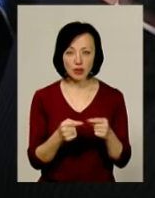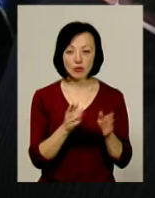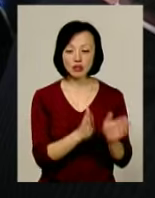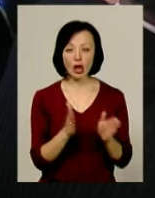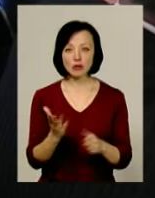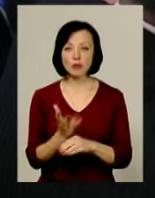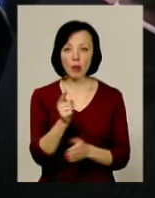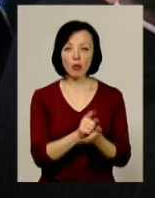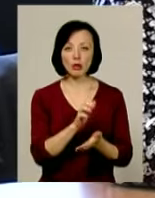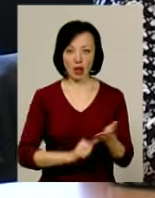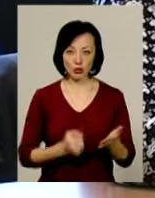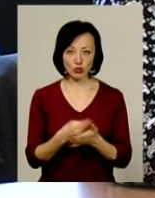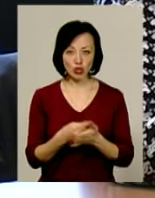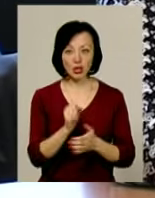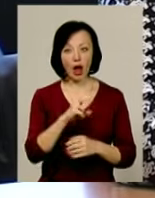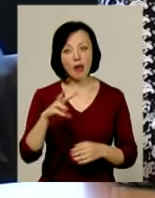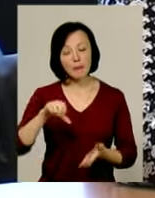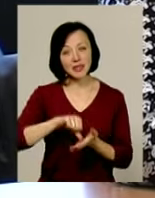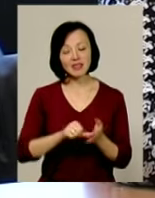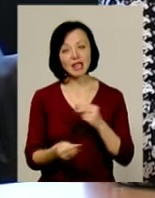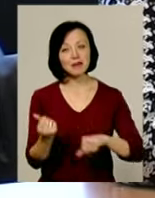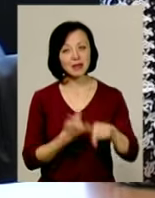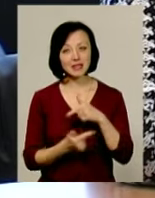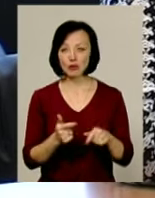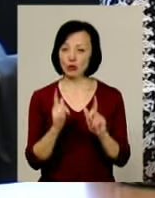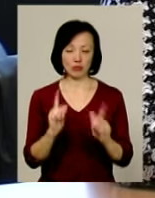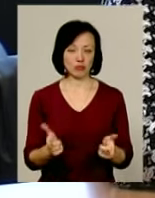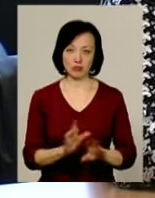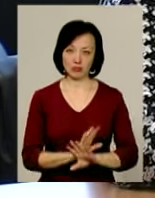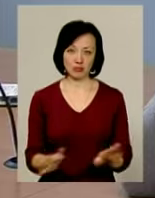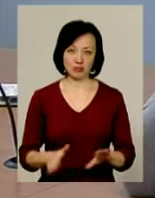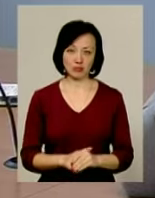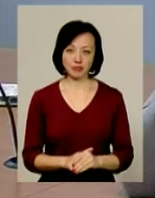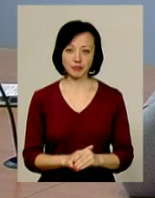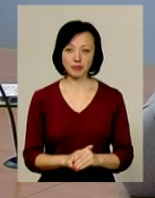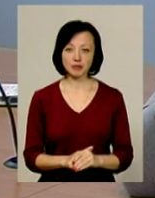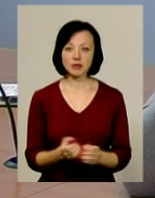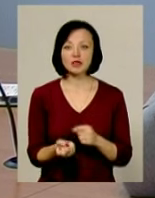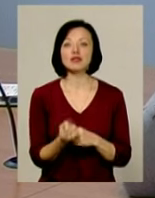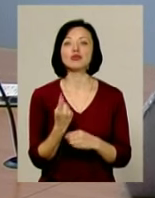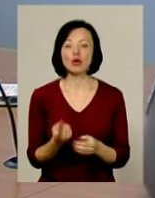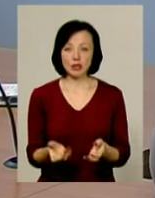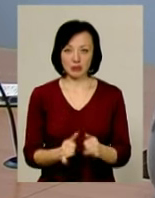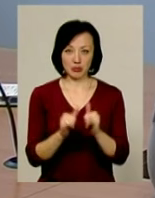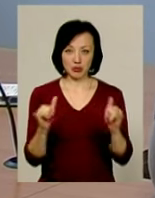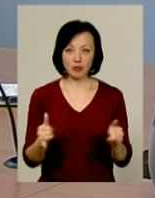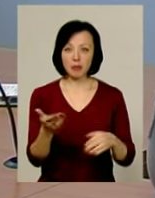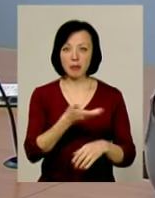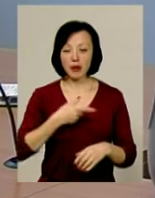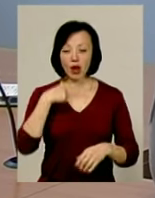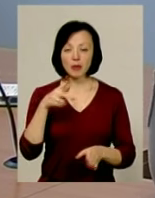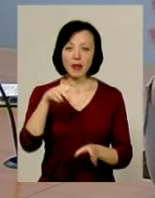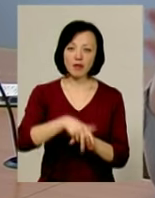сплачувати податки до бюджету. Однак представники бізнесу не поділяють такий оптимізм. З чого його збільшувати? Ми кажемо,